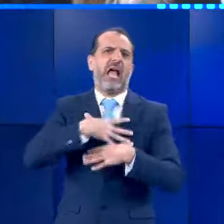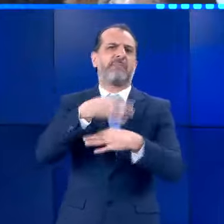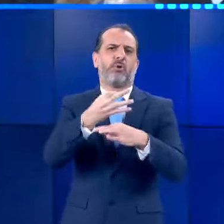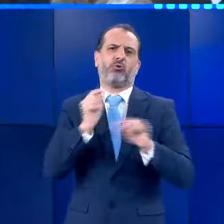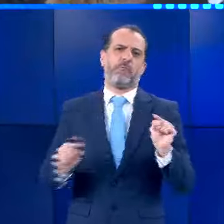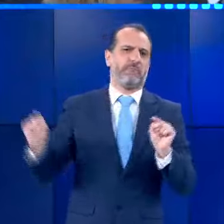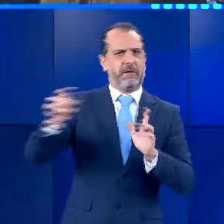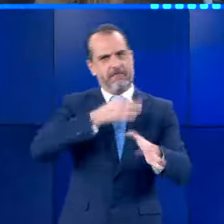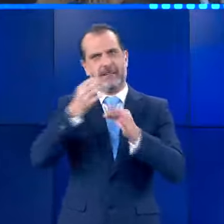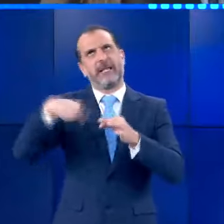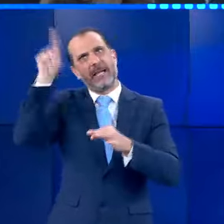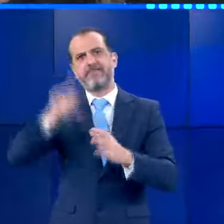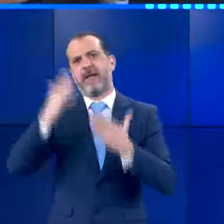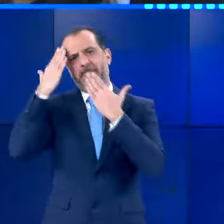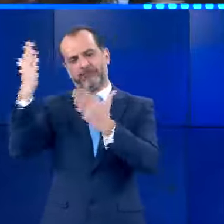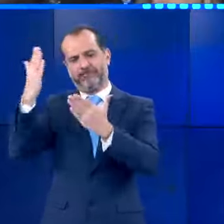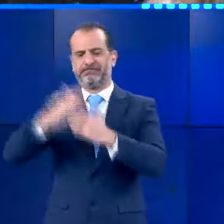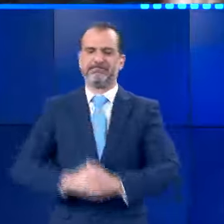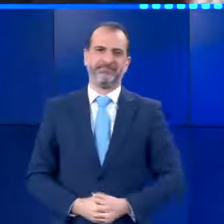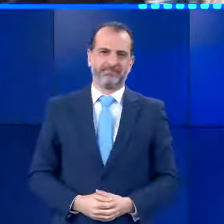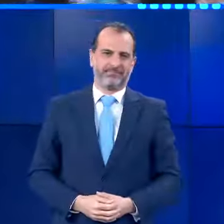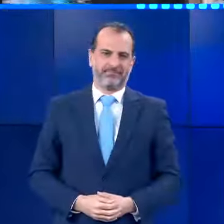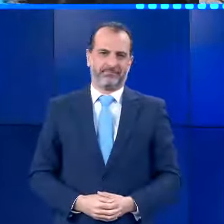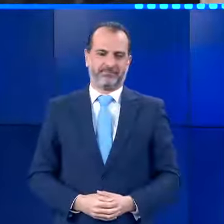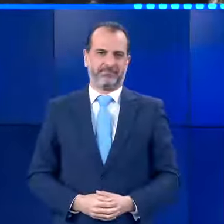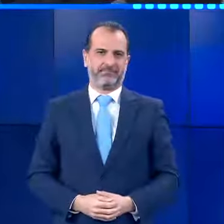παρόν στο κέντρο της Αθήνας, Άννα. Ελευθερία, σε ευχαριστούμε πολύ.